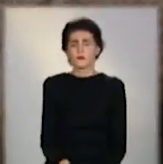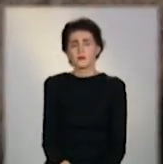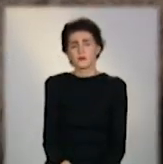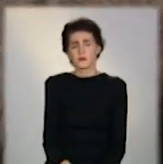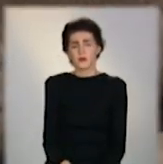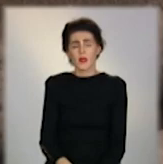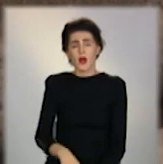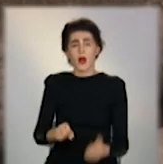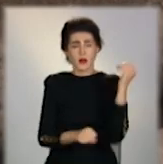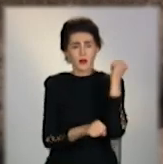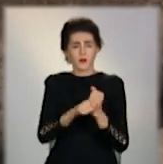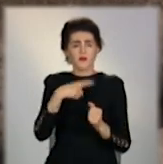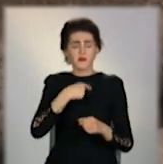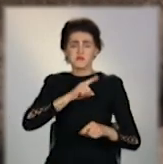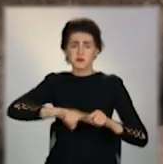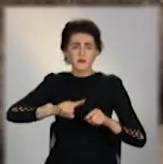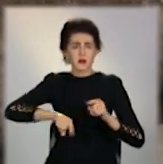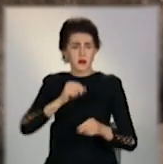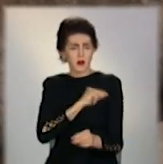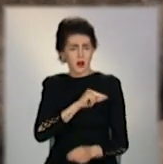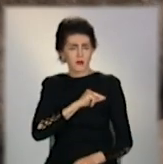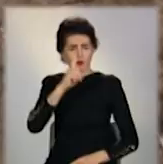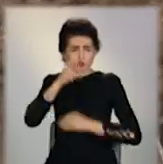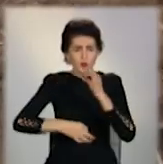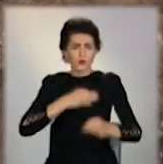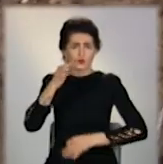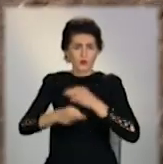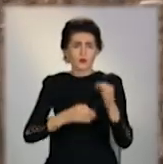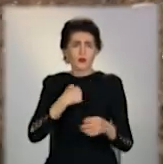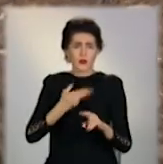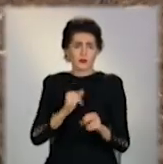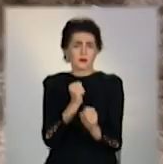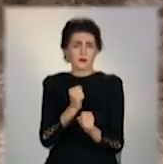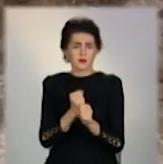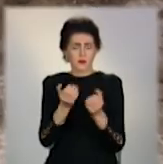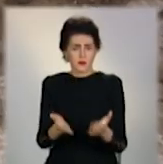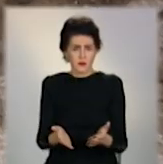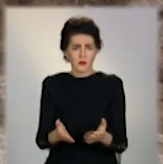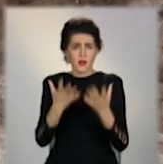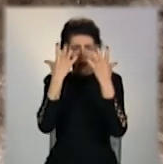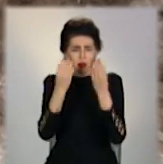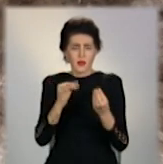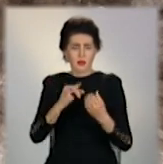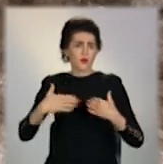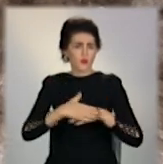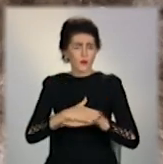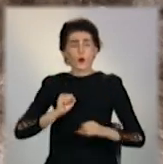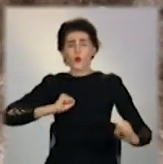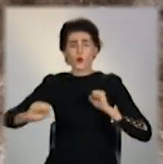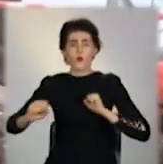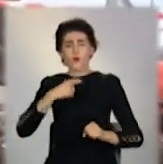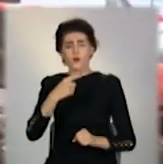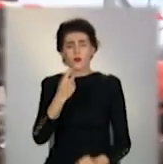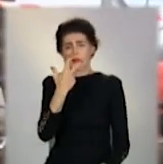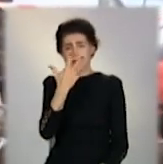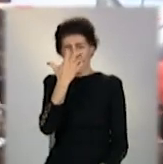Тепловики кажуть, працюють цілодобово. Ночі треба була приїжджати, коли люди працюють. День і ночі. Керівництво пояснює, за три